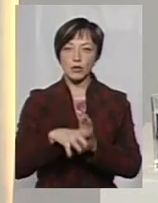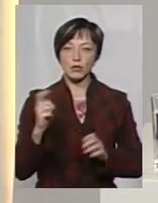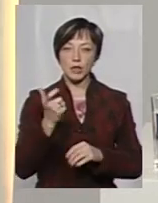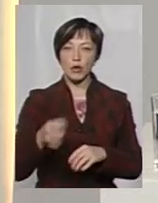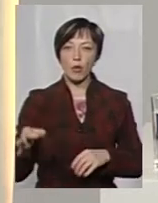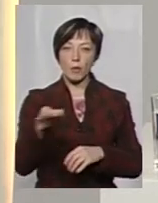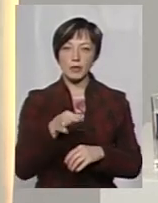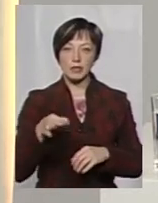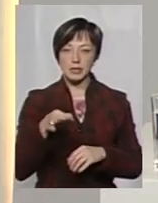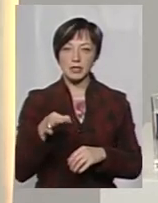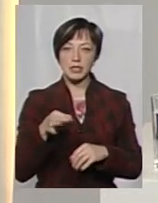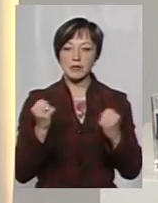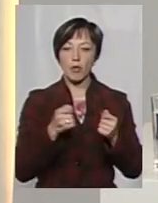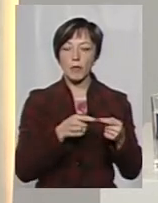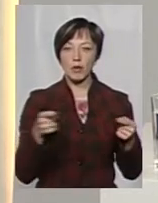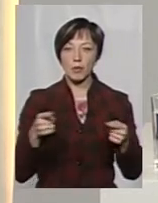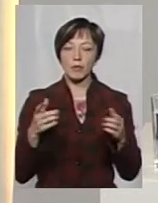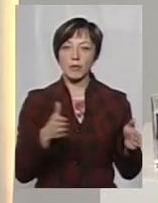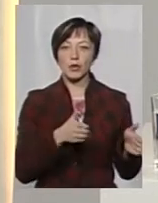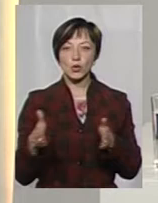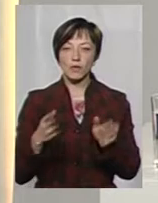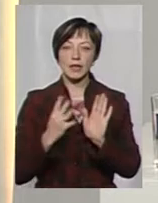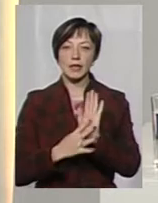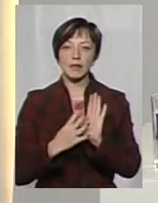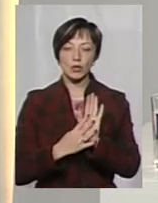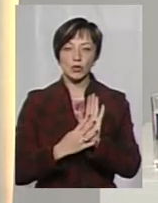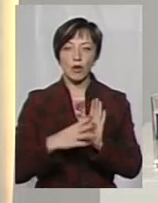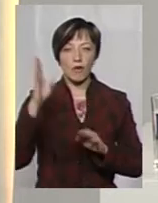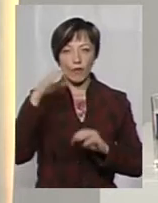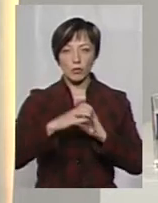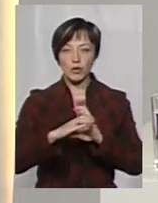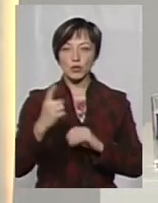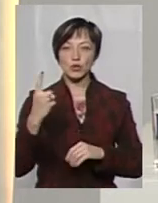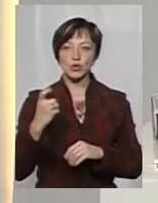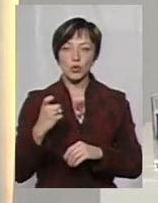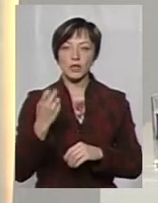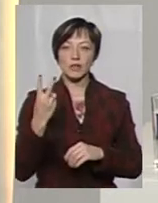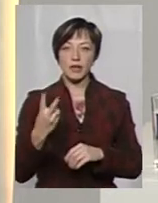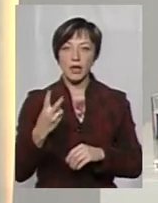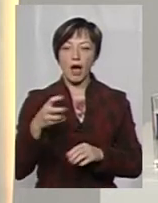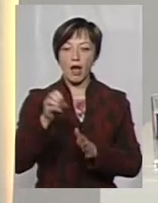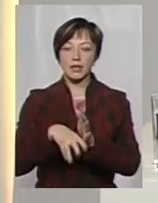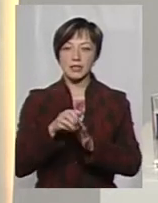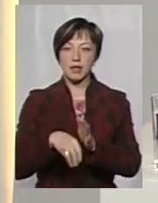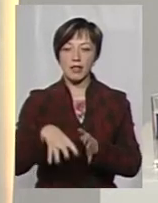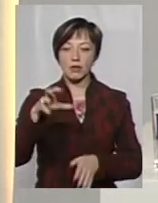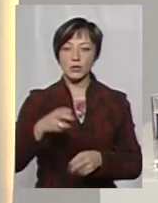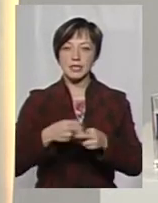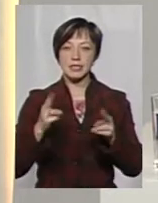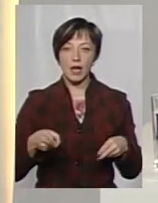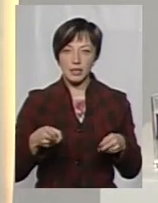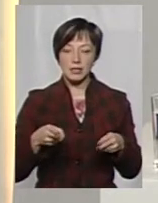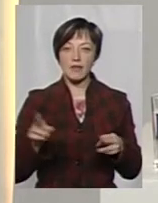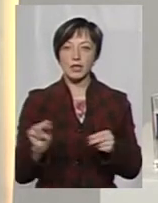області до осінньо-зимового періоду підготовлено 90 водопровідних та 102 каналізаційних насосних станцій,